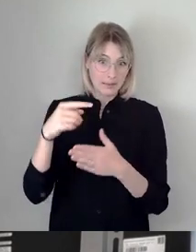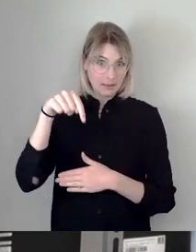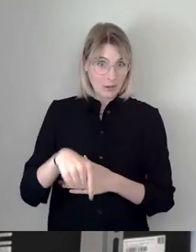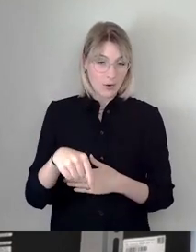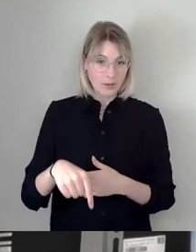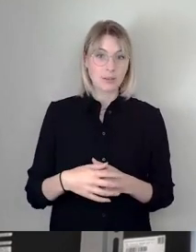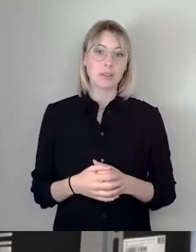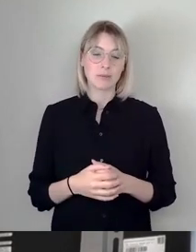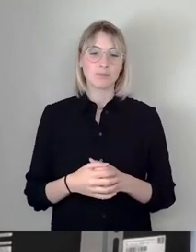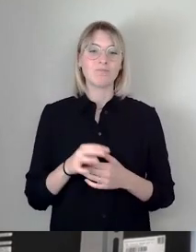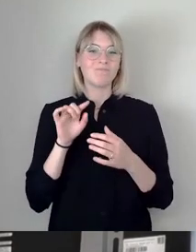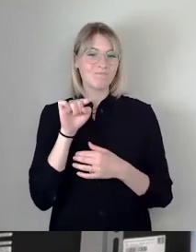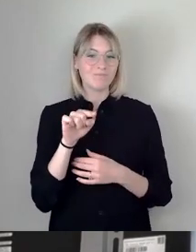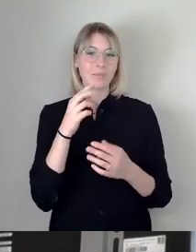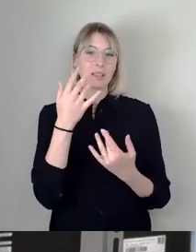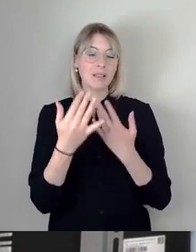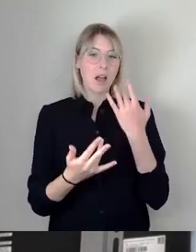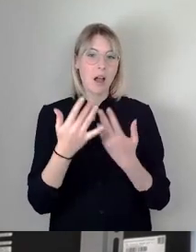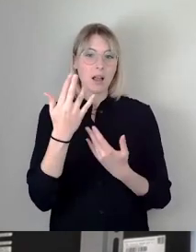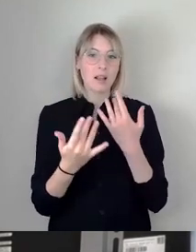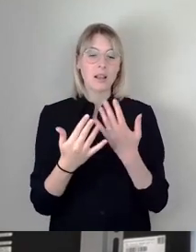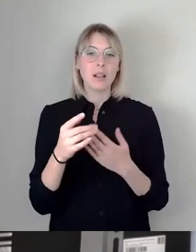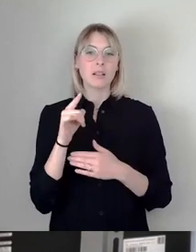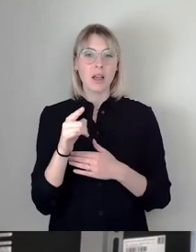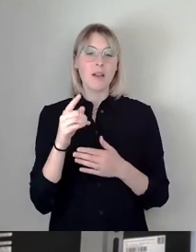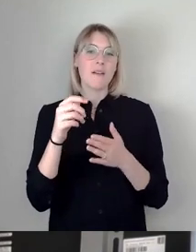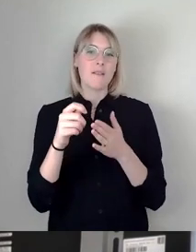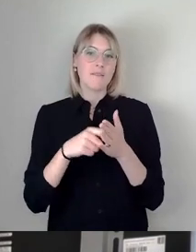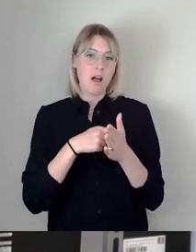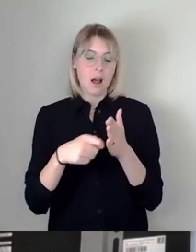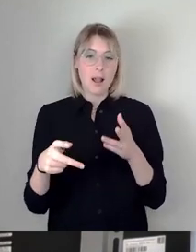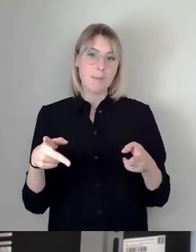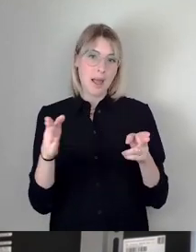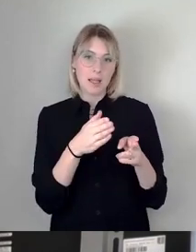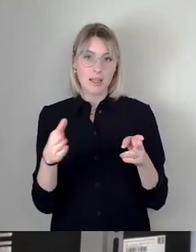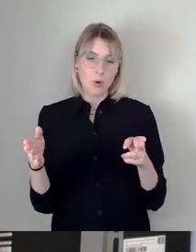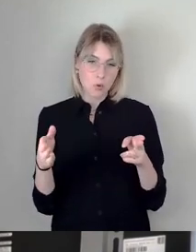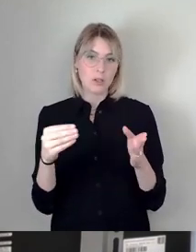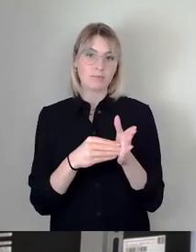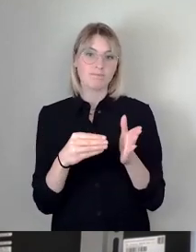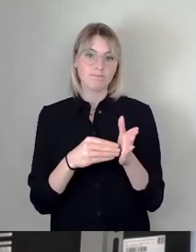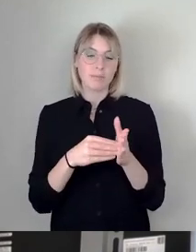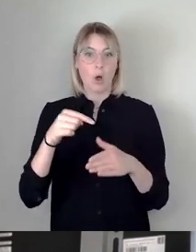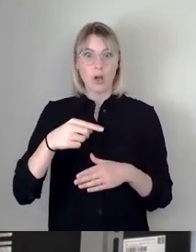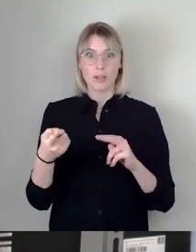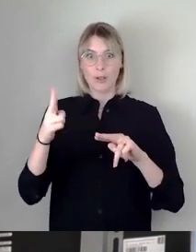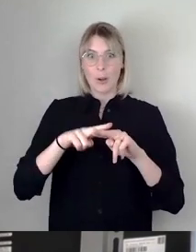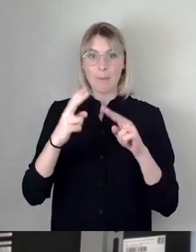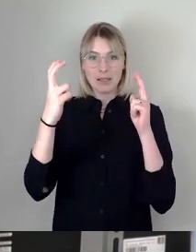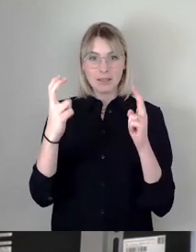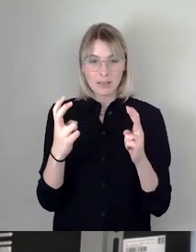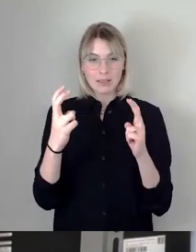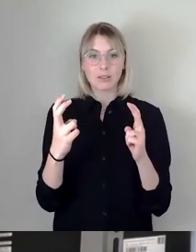bewegenden Wahlperiode, die mit der heutigen Doppelsitzung endet.